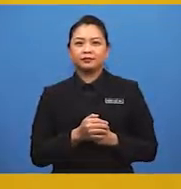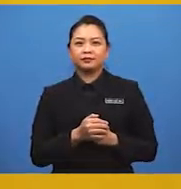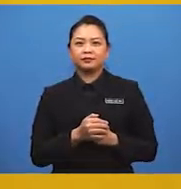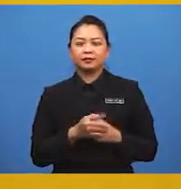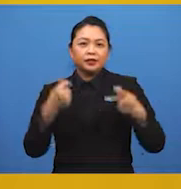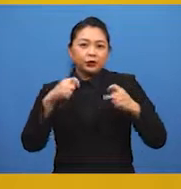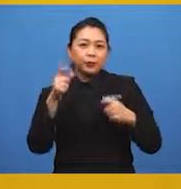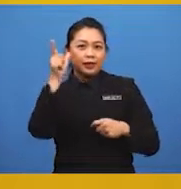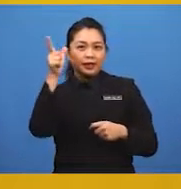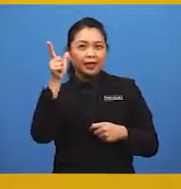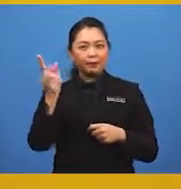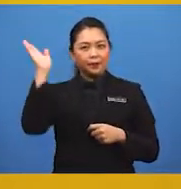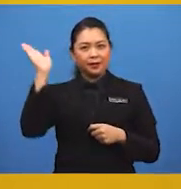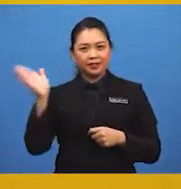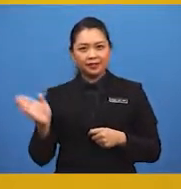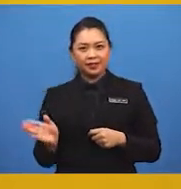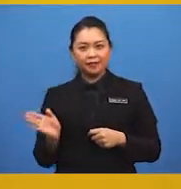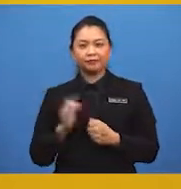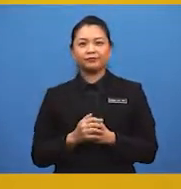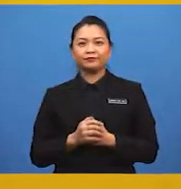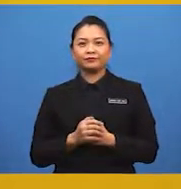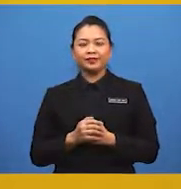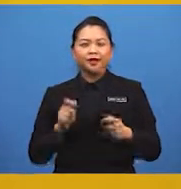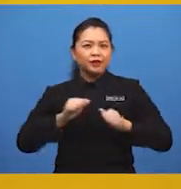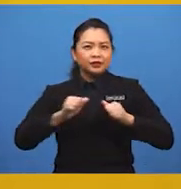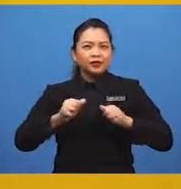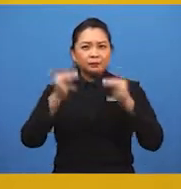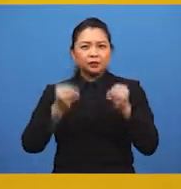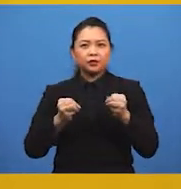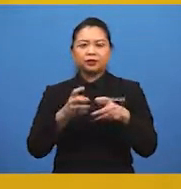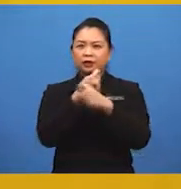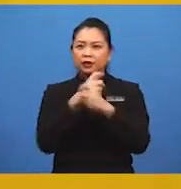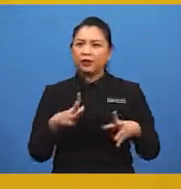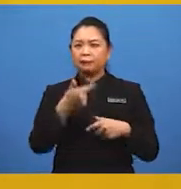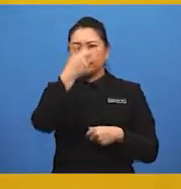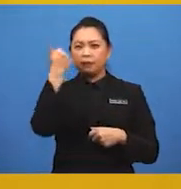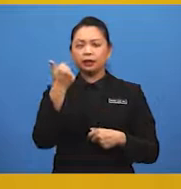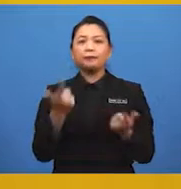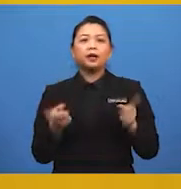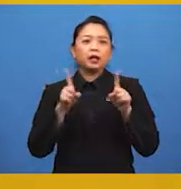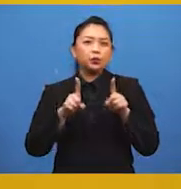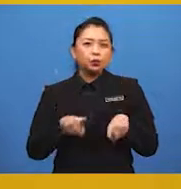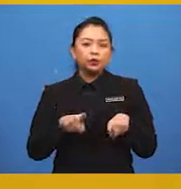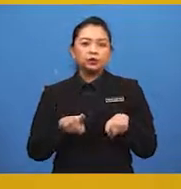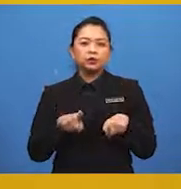Cuba lihat paparan selai kegiatan manusia telah menyebabkan berlakunya pencemaran udara.